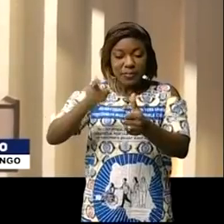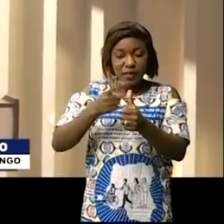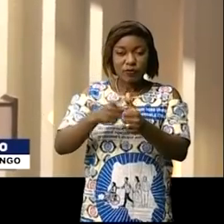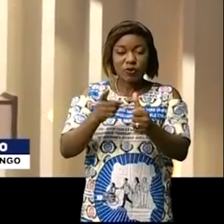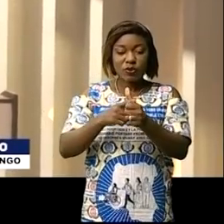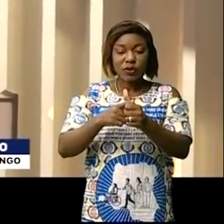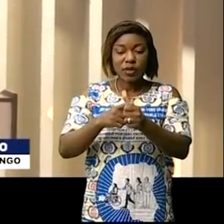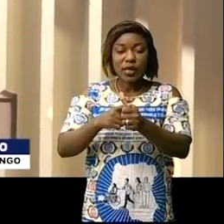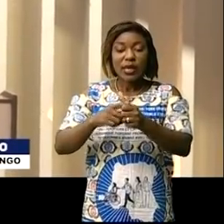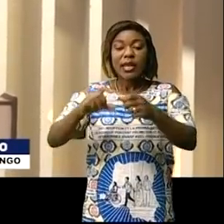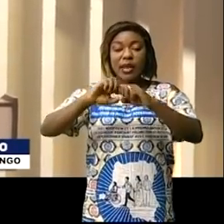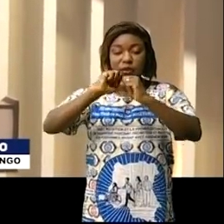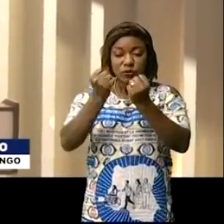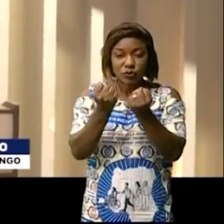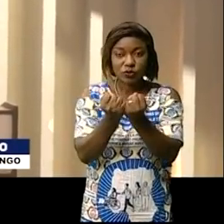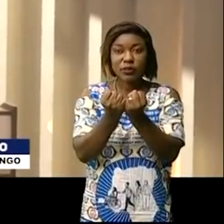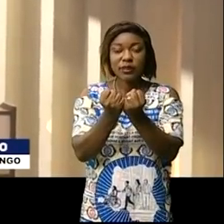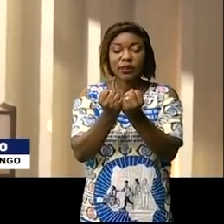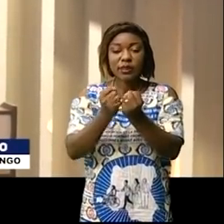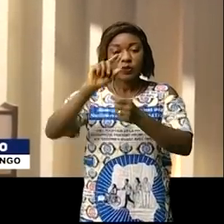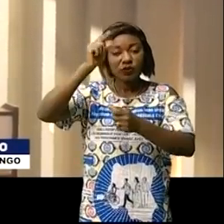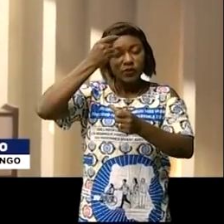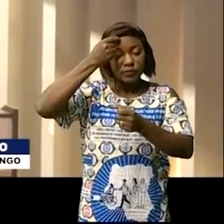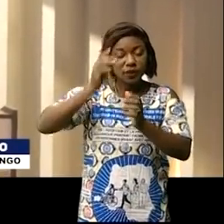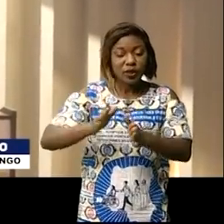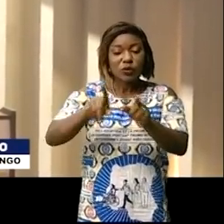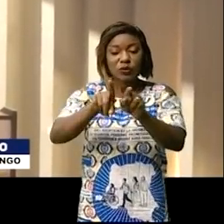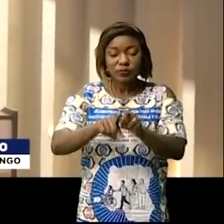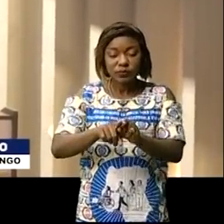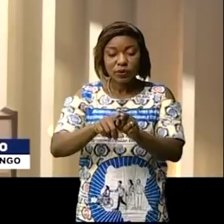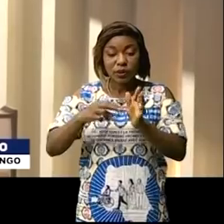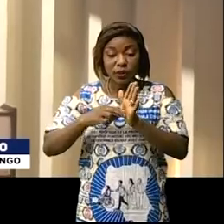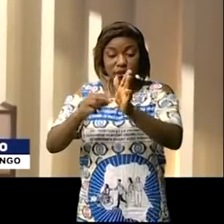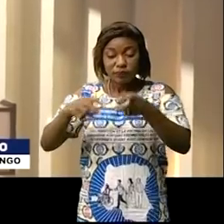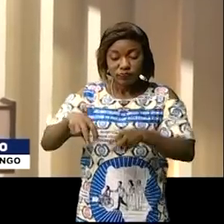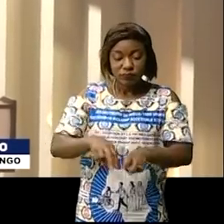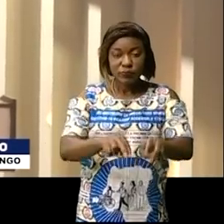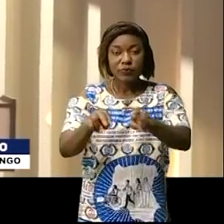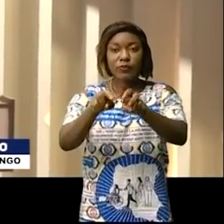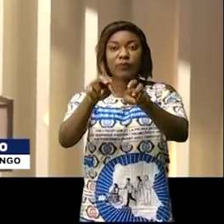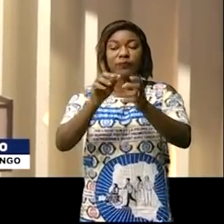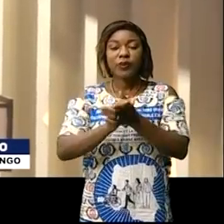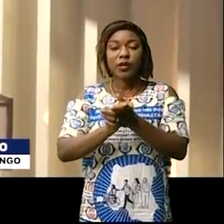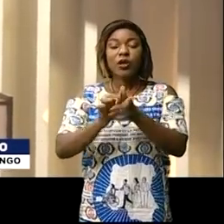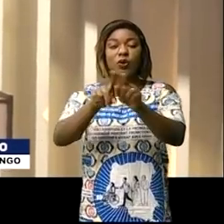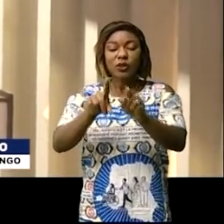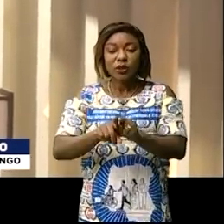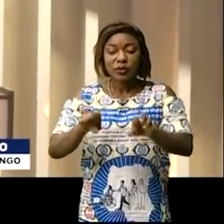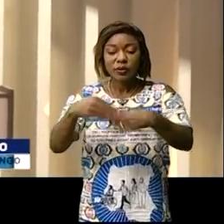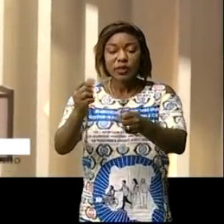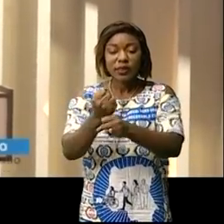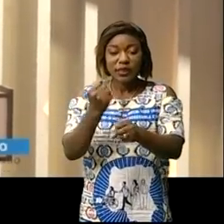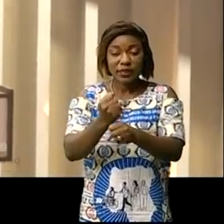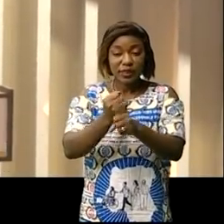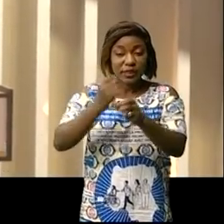gouvernementale, de définir vos stratégies dans une logique holistique et de vous soumettre aux